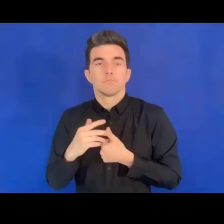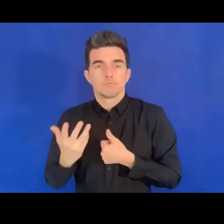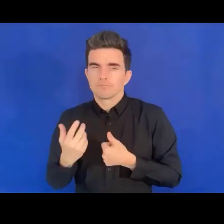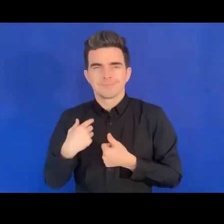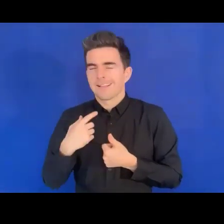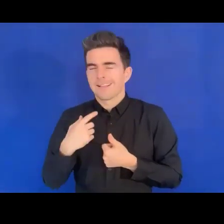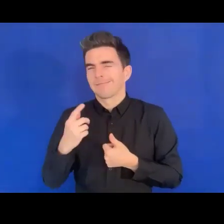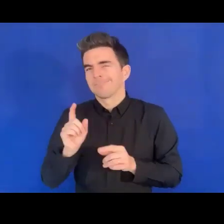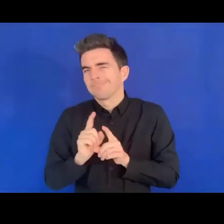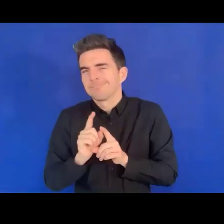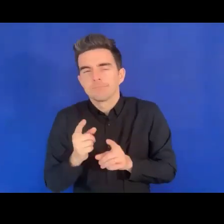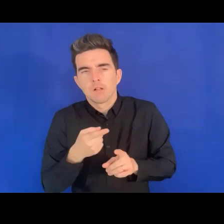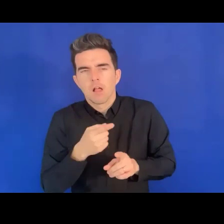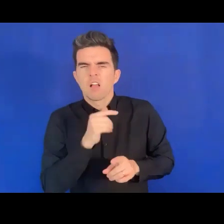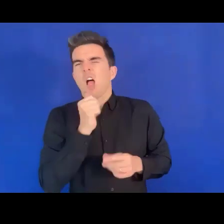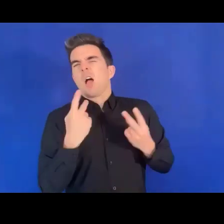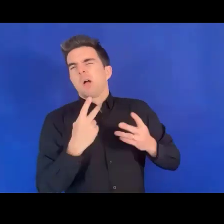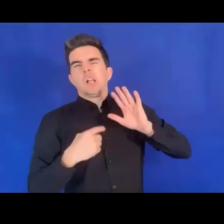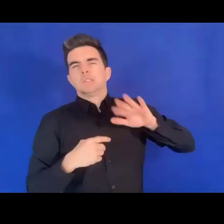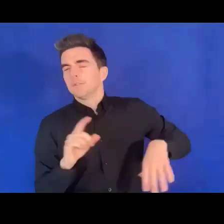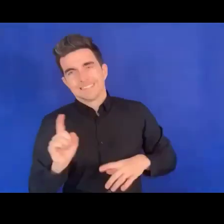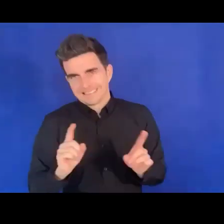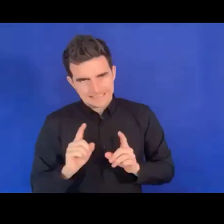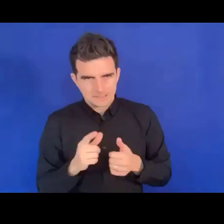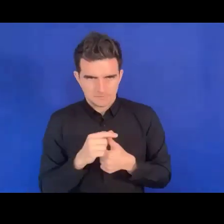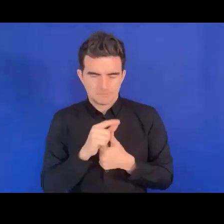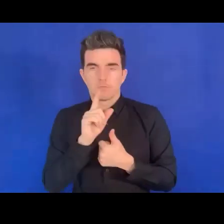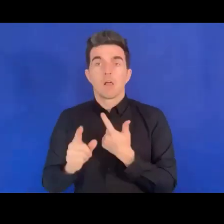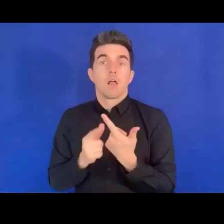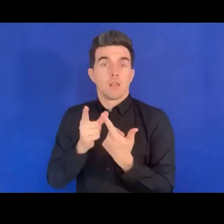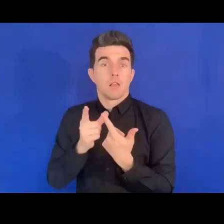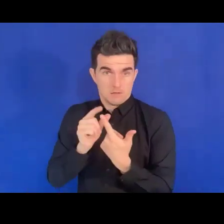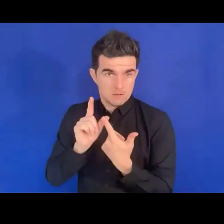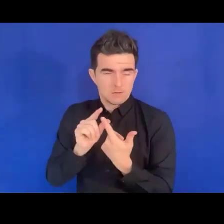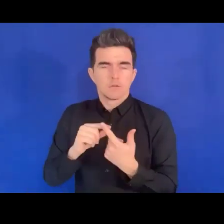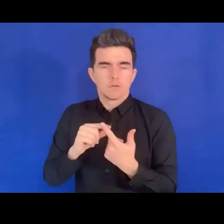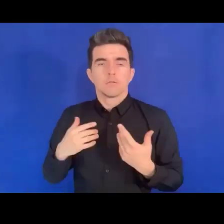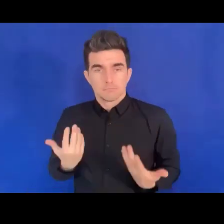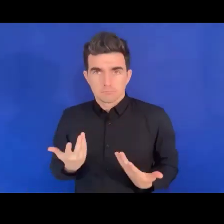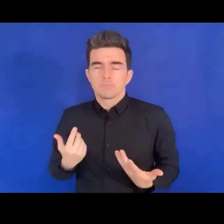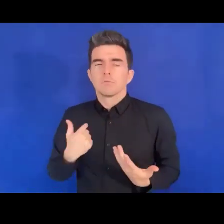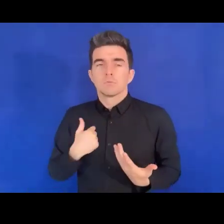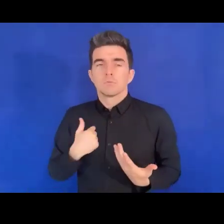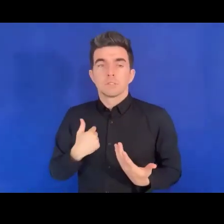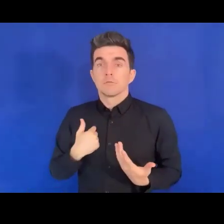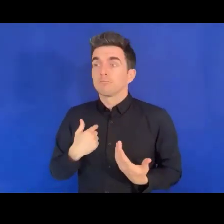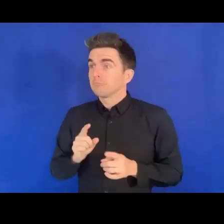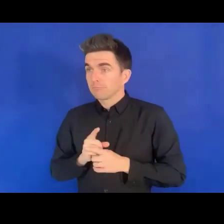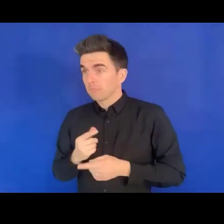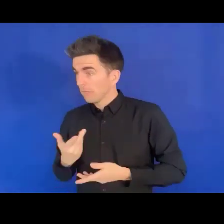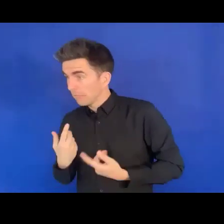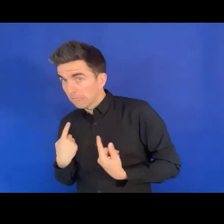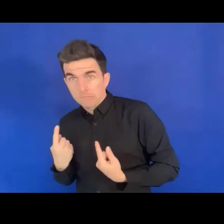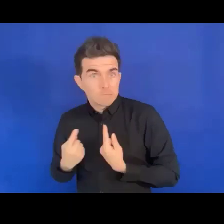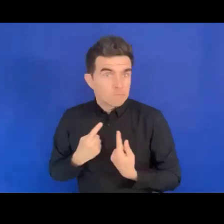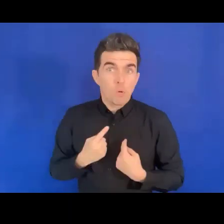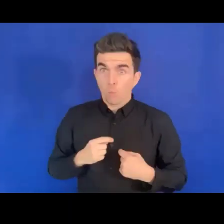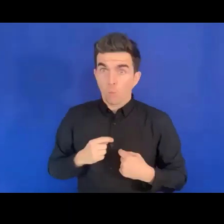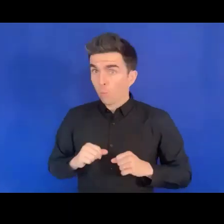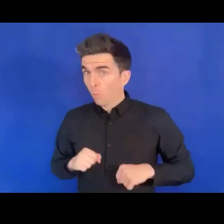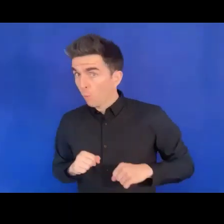que si nous sommes d'accord avec ce qui devrait être fait, alors essayons de discuter de comment